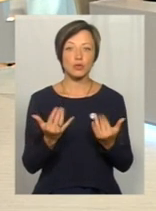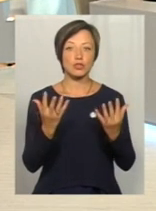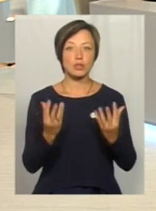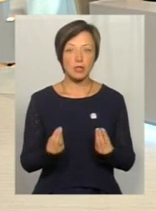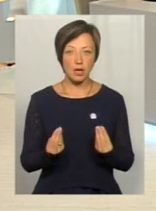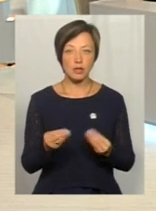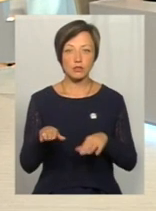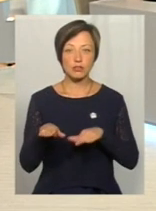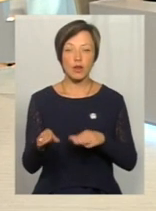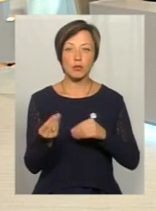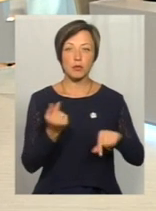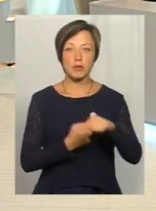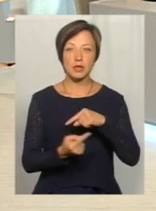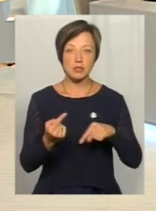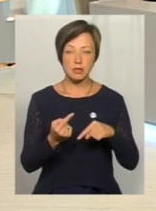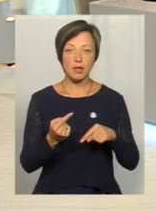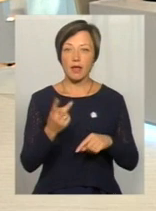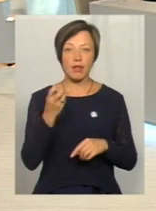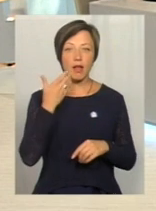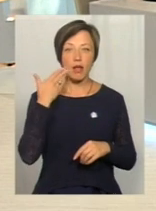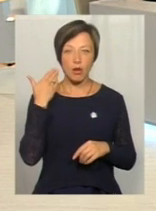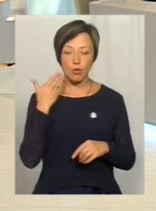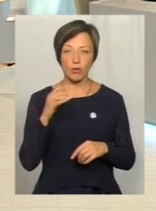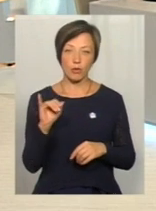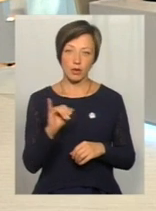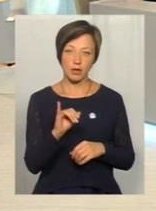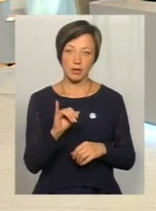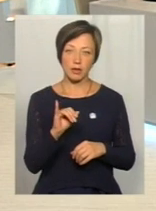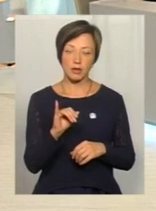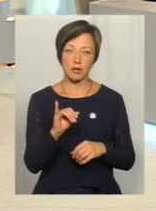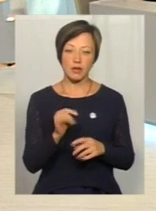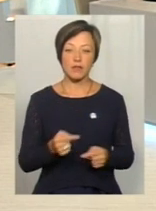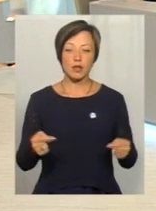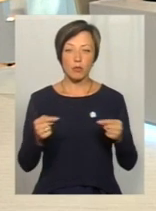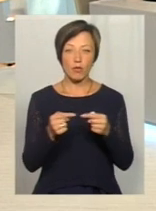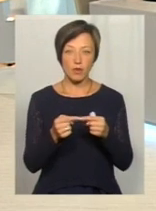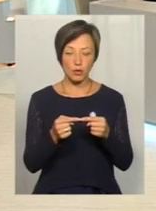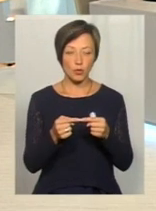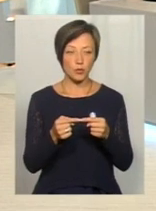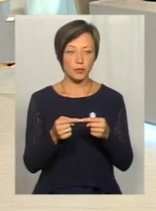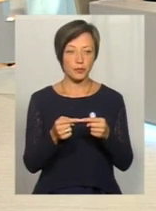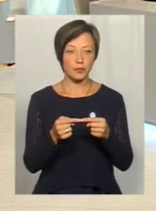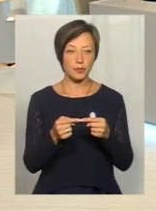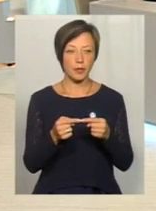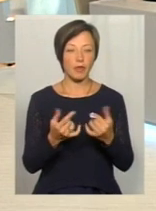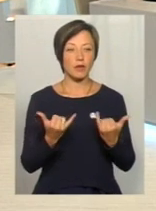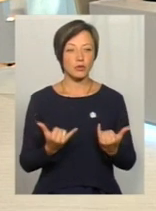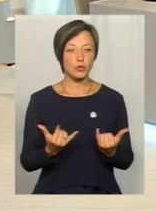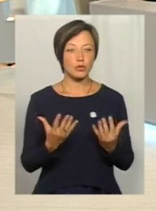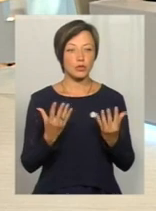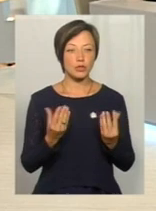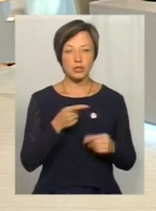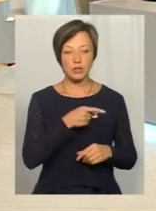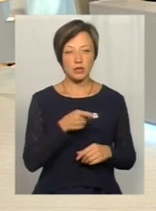день в швейному бізнесі досить нелегко. І, відповідно, на сьогоднішні